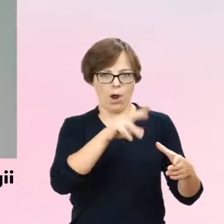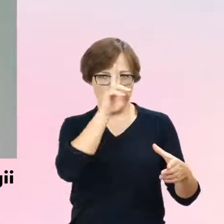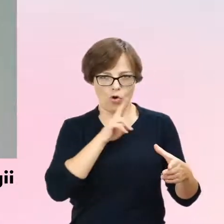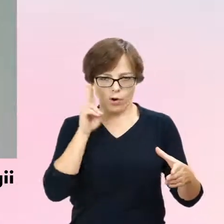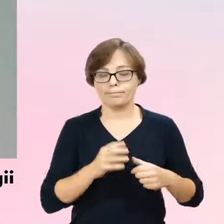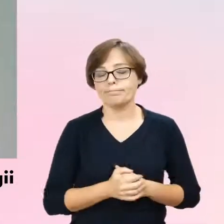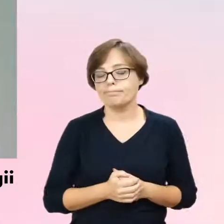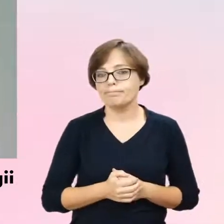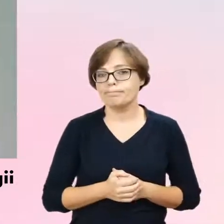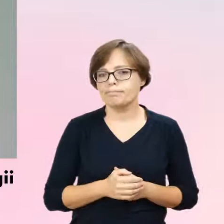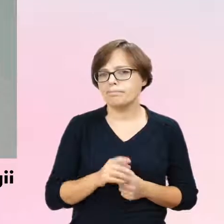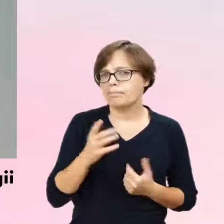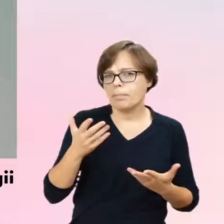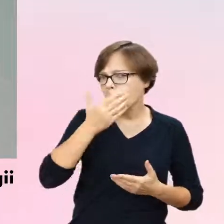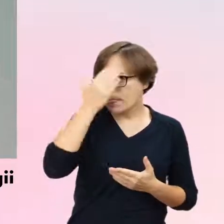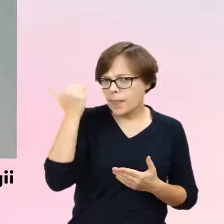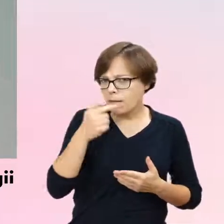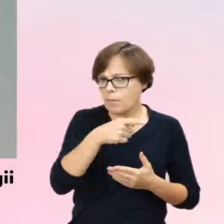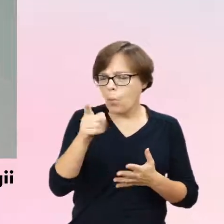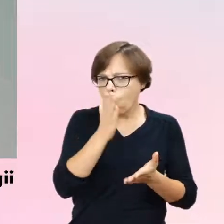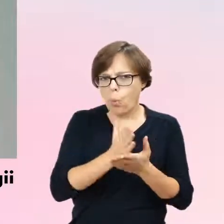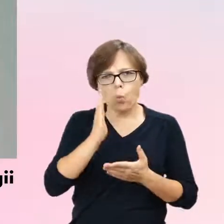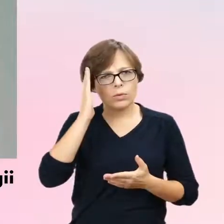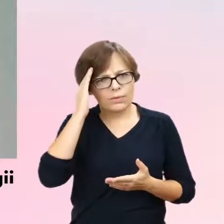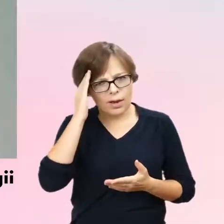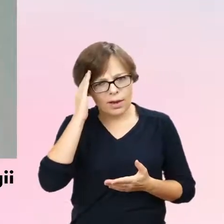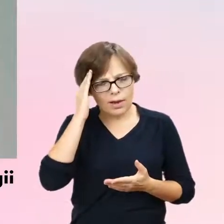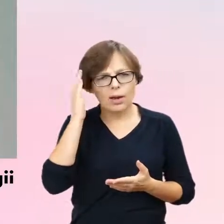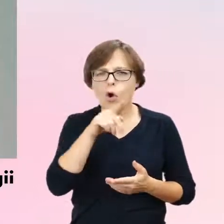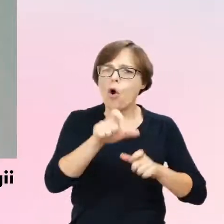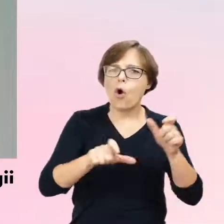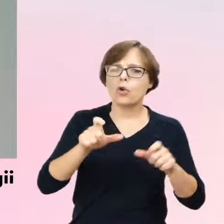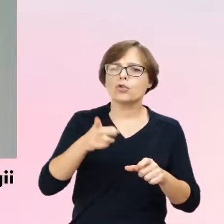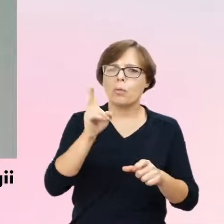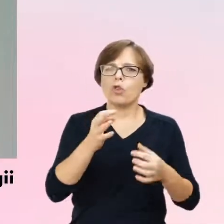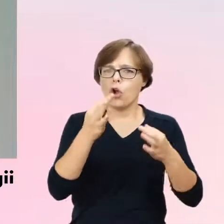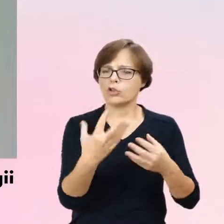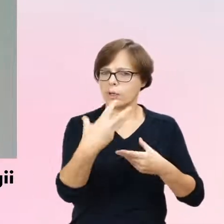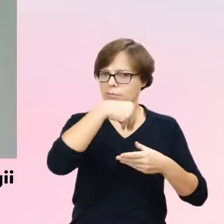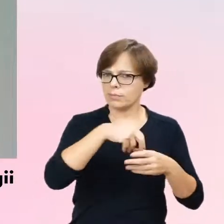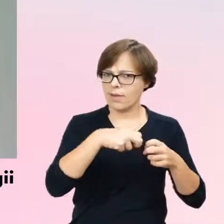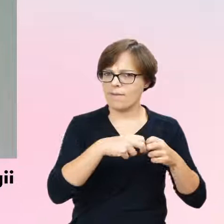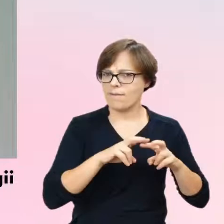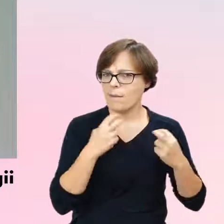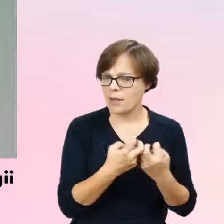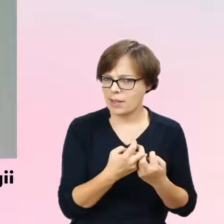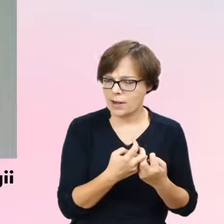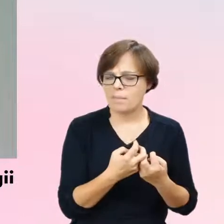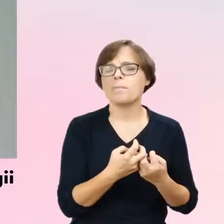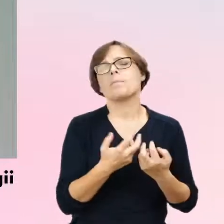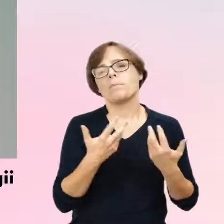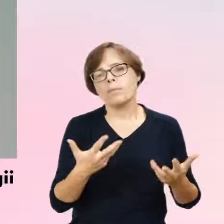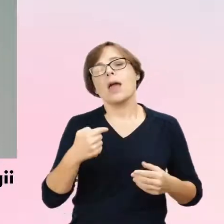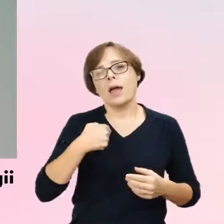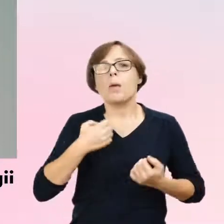nie wiem, czy już Państwo wiecie, którzy uczestniczycie dzisiaj w webinarze. Ja postaram się